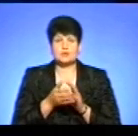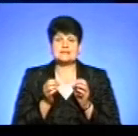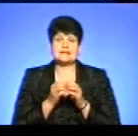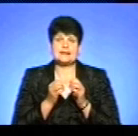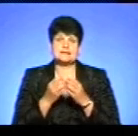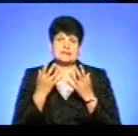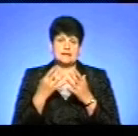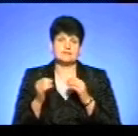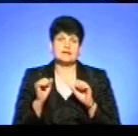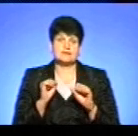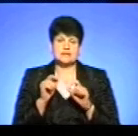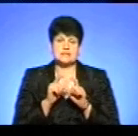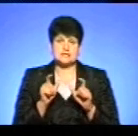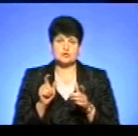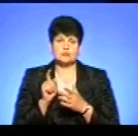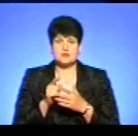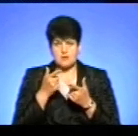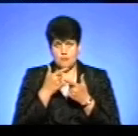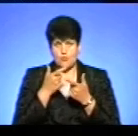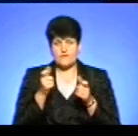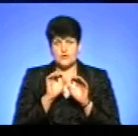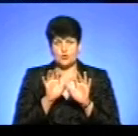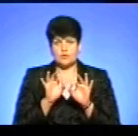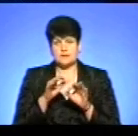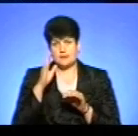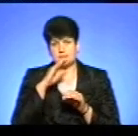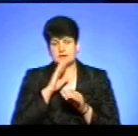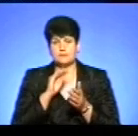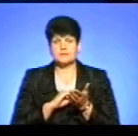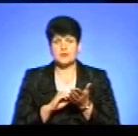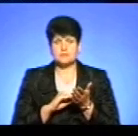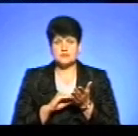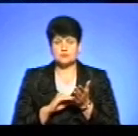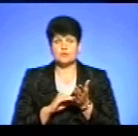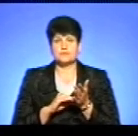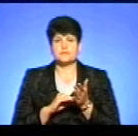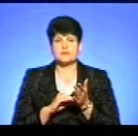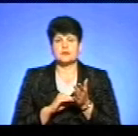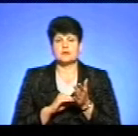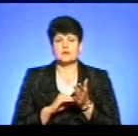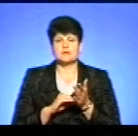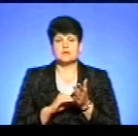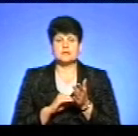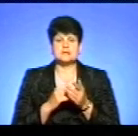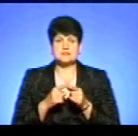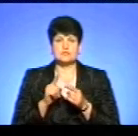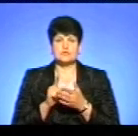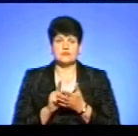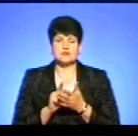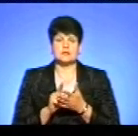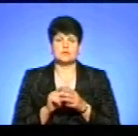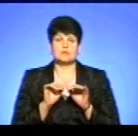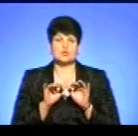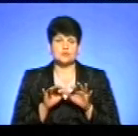керівник закладу зобов'язана повідомити батьків письмово про те, що дитина буде відповідна